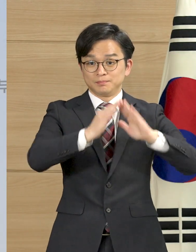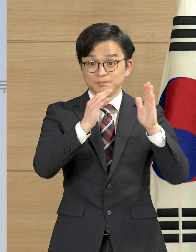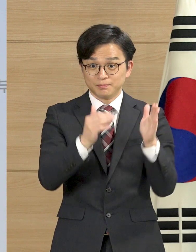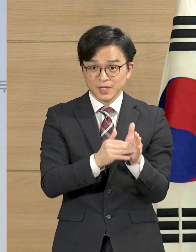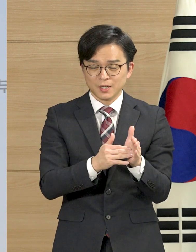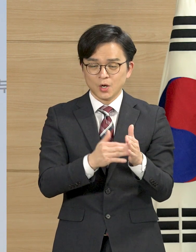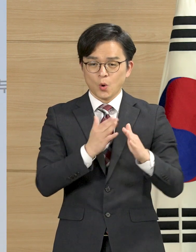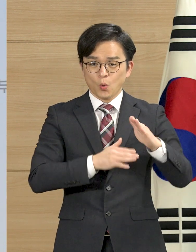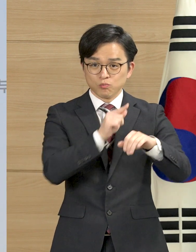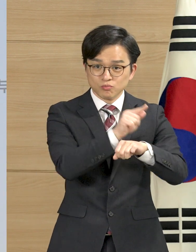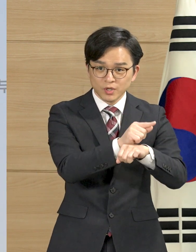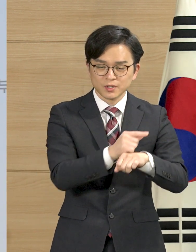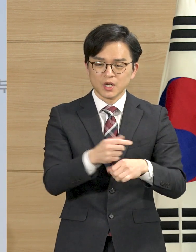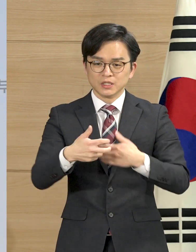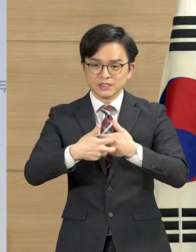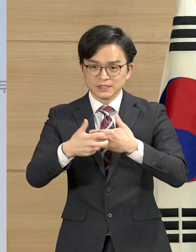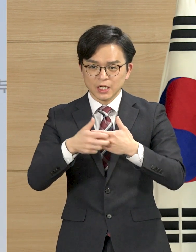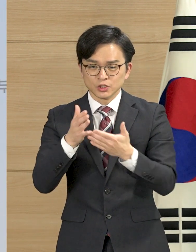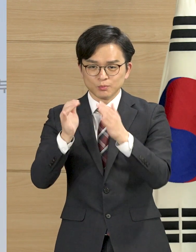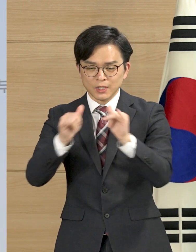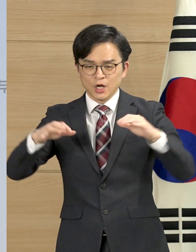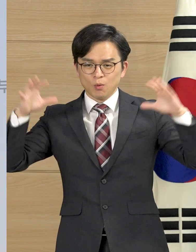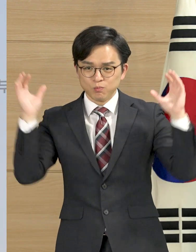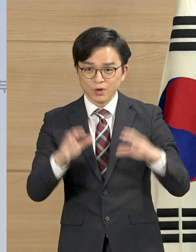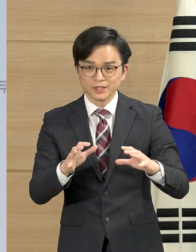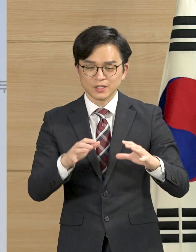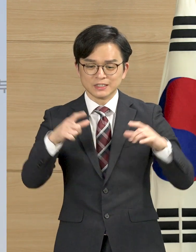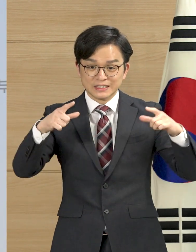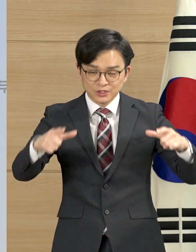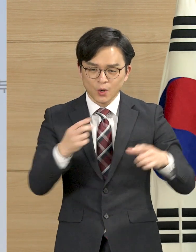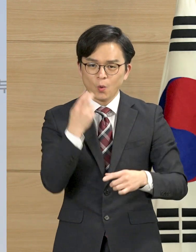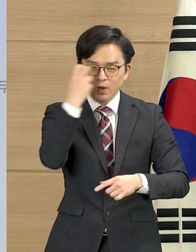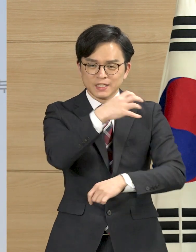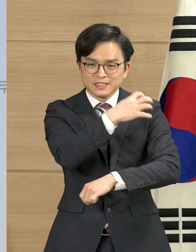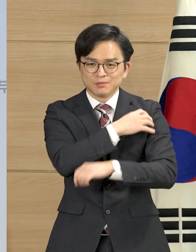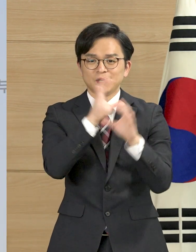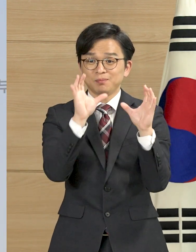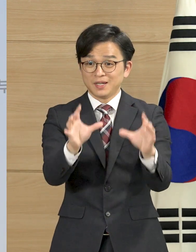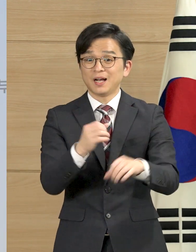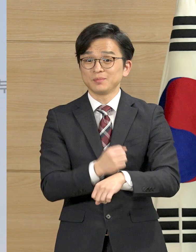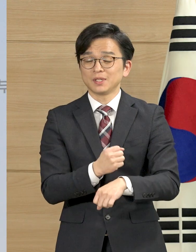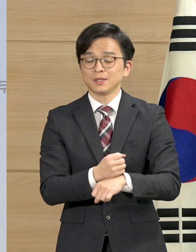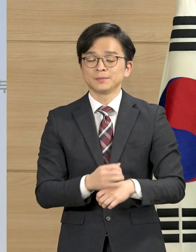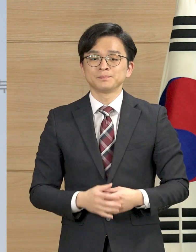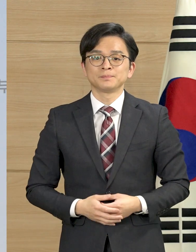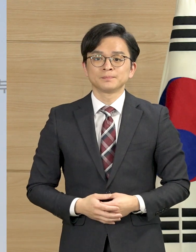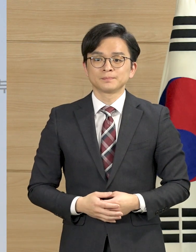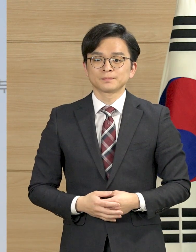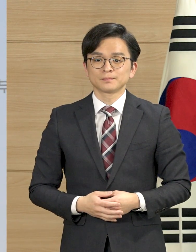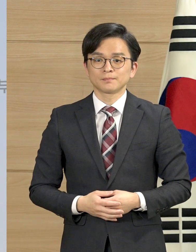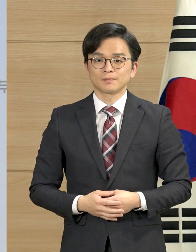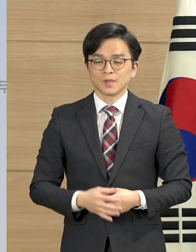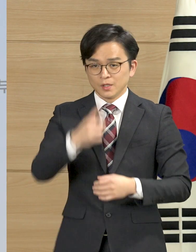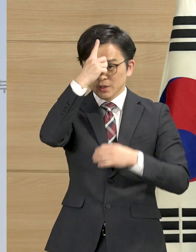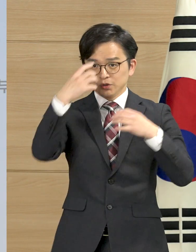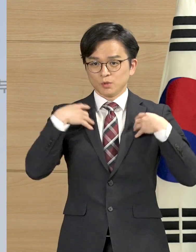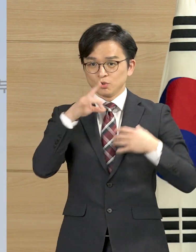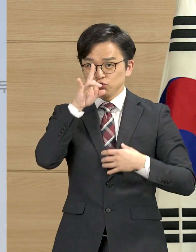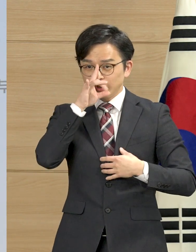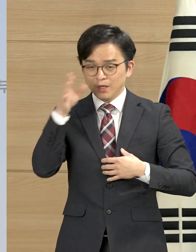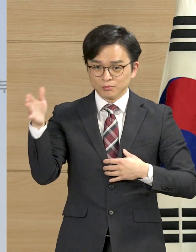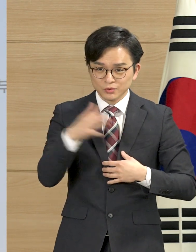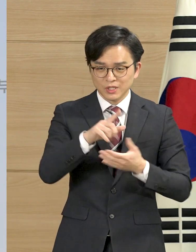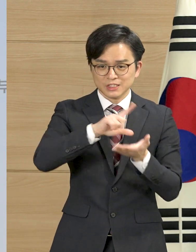행정인력, 물적자원을 모두 동원하는 총력태세를 갖추겠습니다. 이러한 역할 조정을